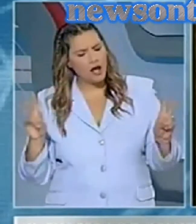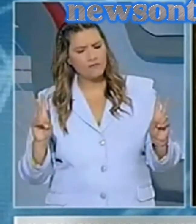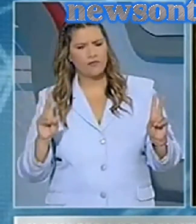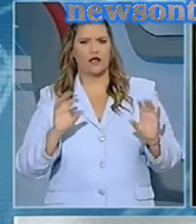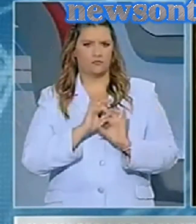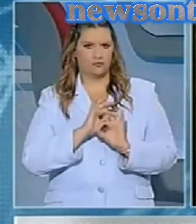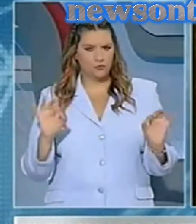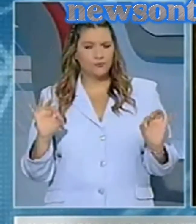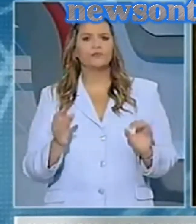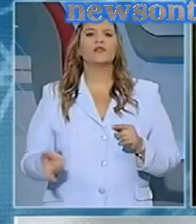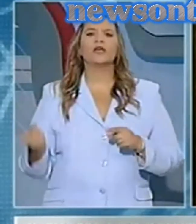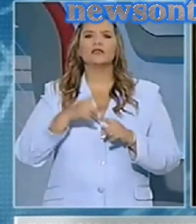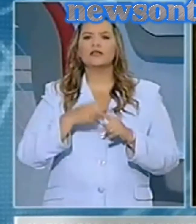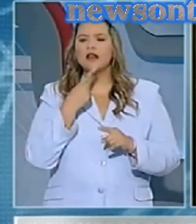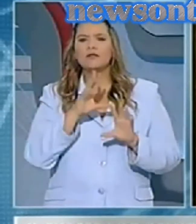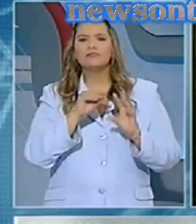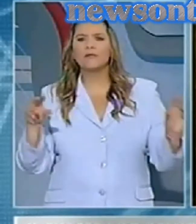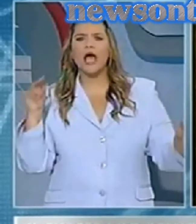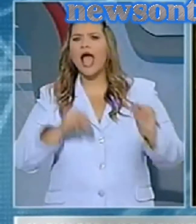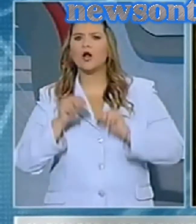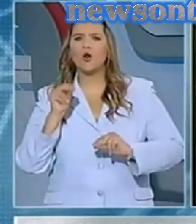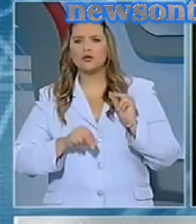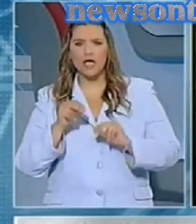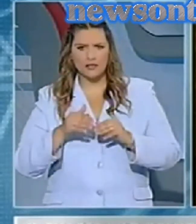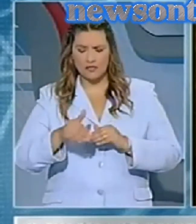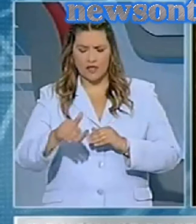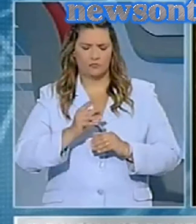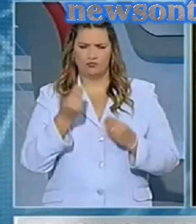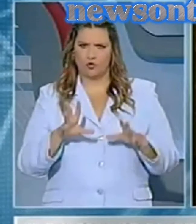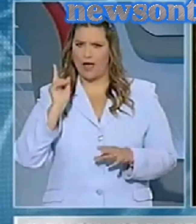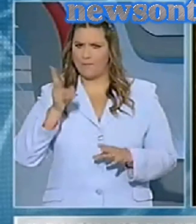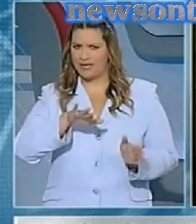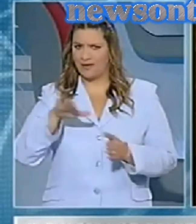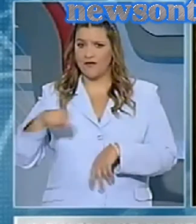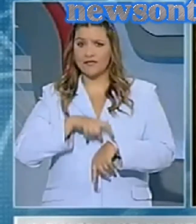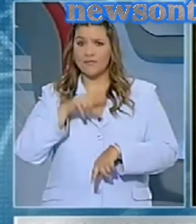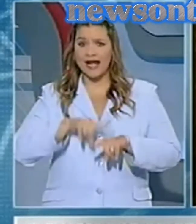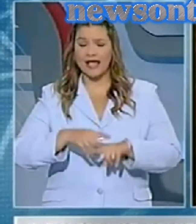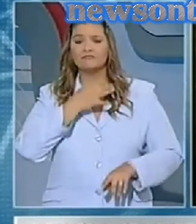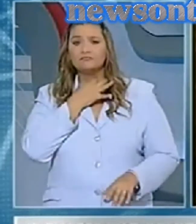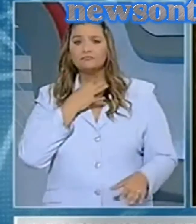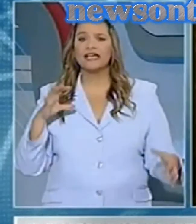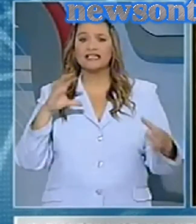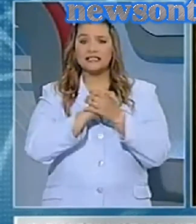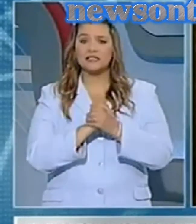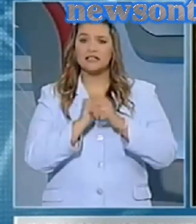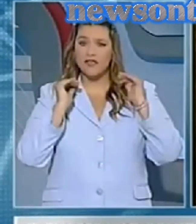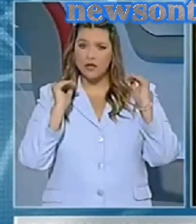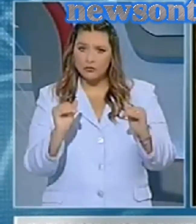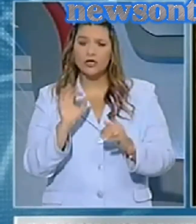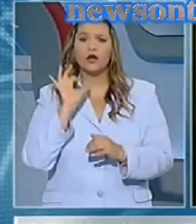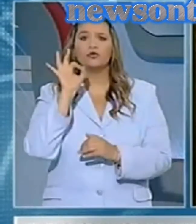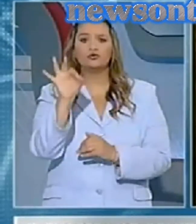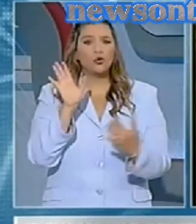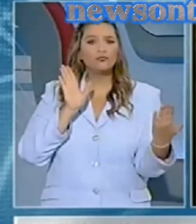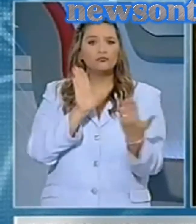να δώσει απαντήσεις σε όσους την επιβουλεύονται, ότι τα σενάρια περί εκλογών είναι επικίνδυνα και ότι η χώρα έχει ανάγκη από σταθερότητα για να αντιμετωπίσει